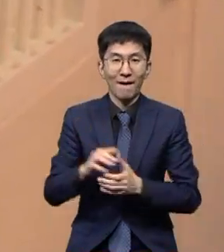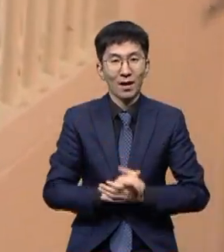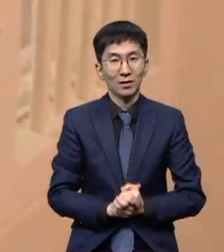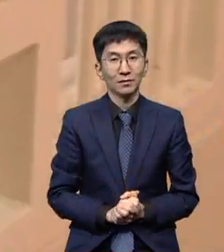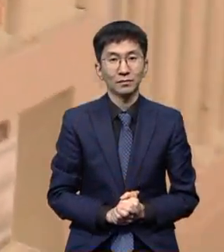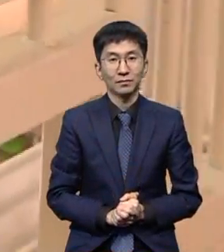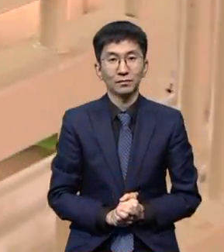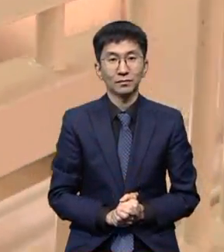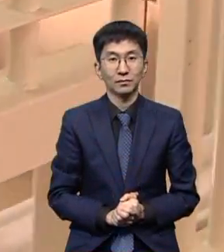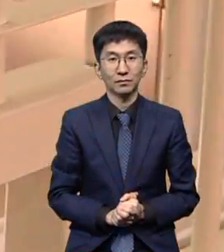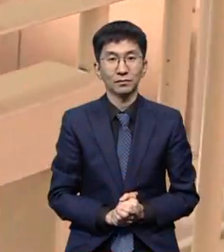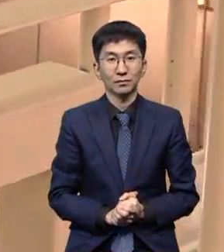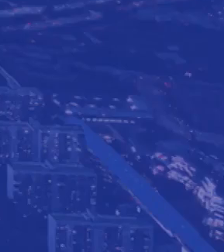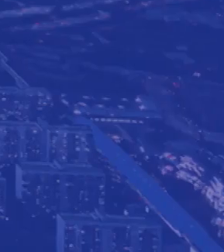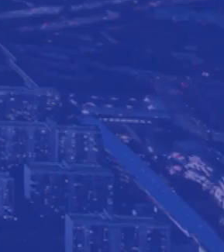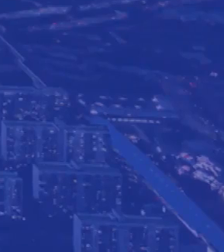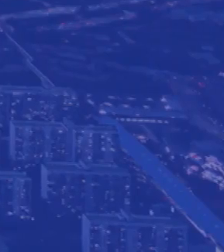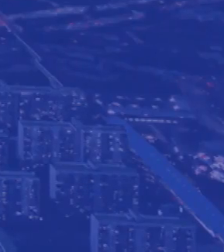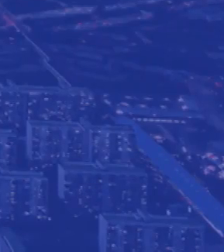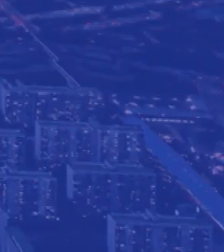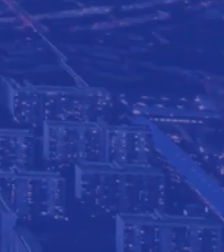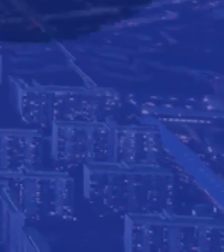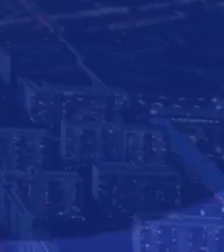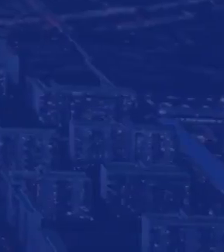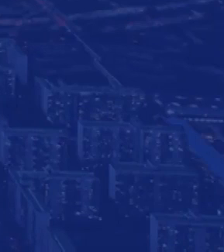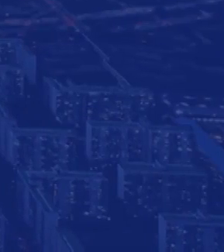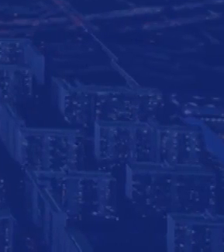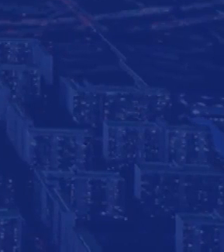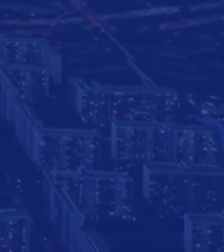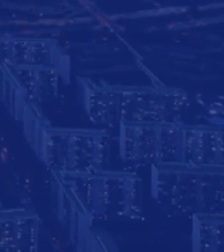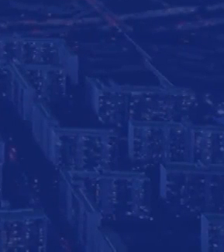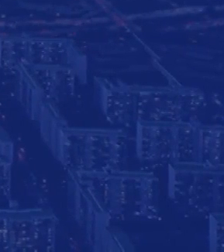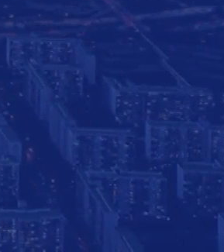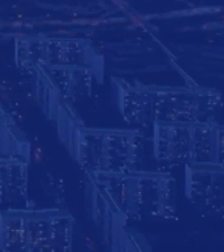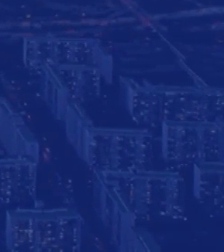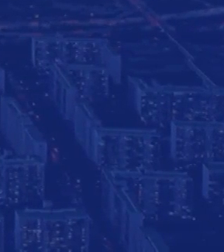박수진입니다. 안녕하세요. 다음